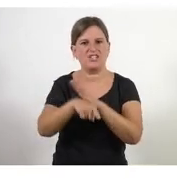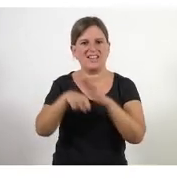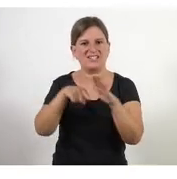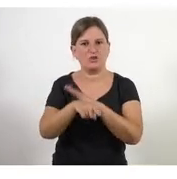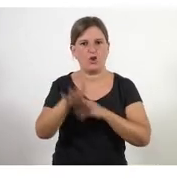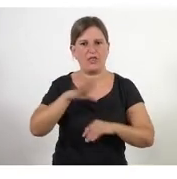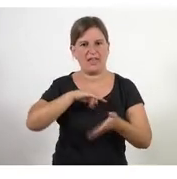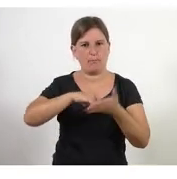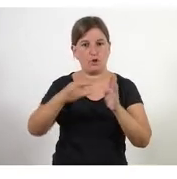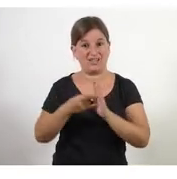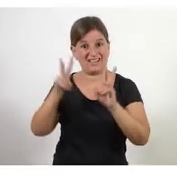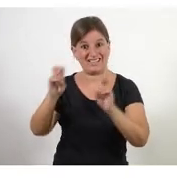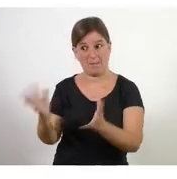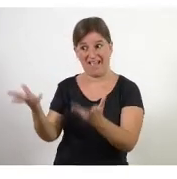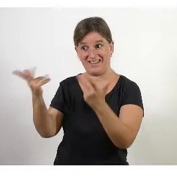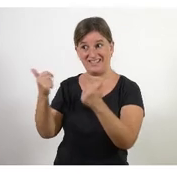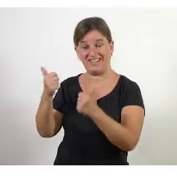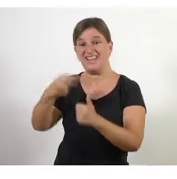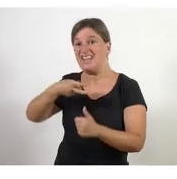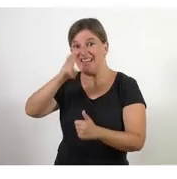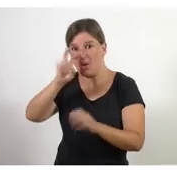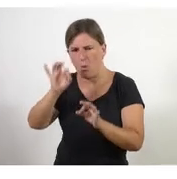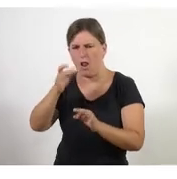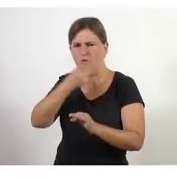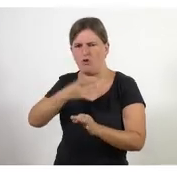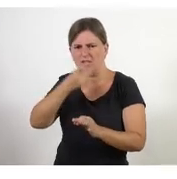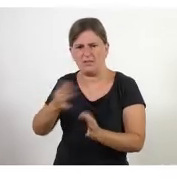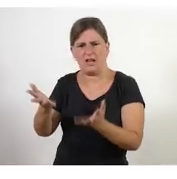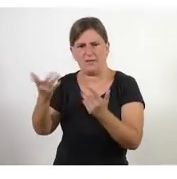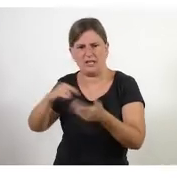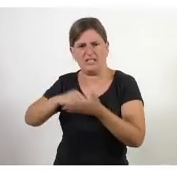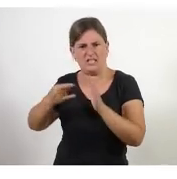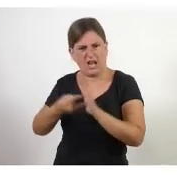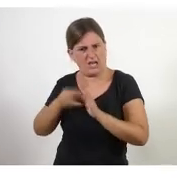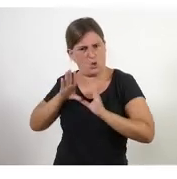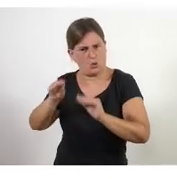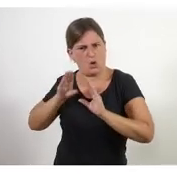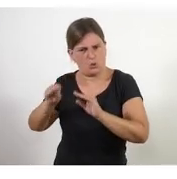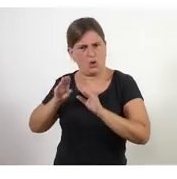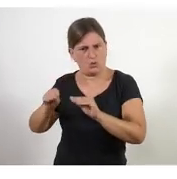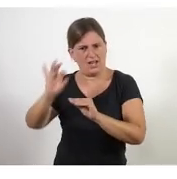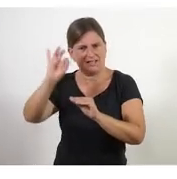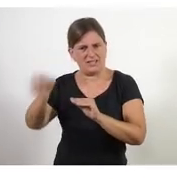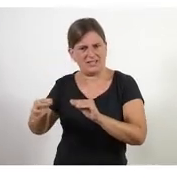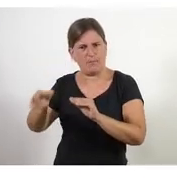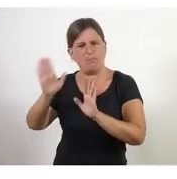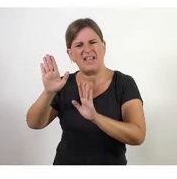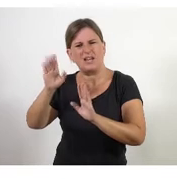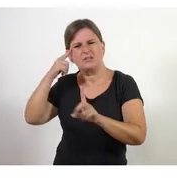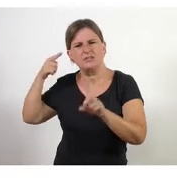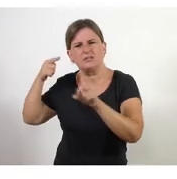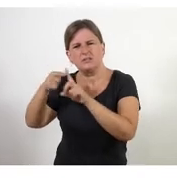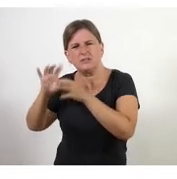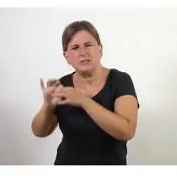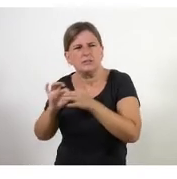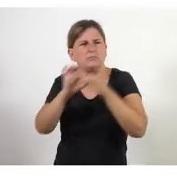'agilitat és fer el mateix aplicar coneixements habilitats tècniques etc. però ja no per ser eficients i